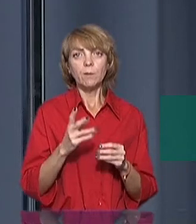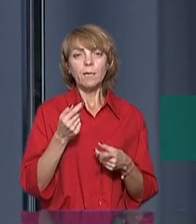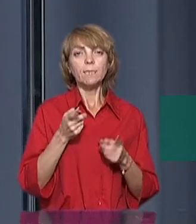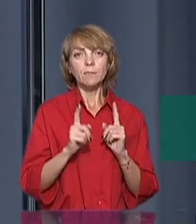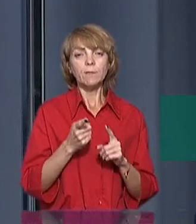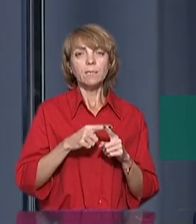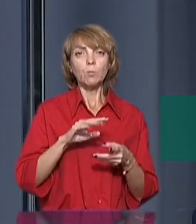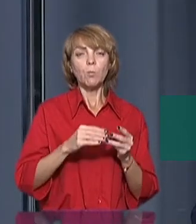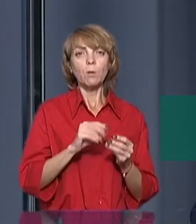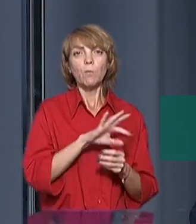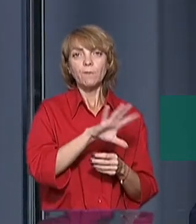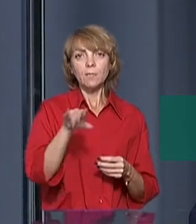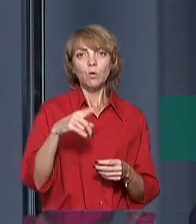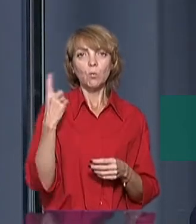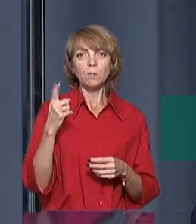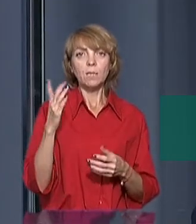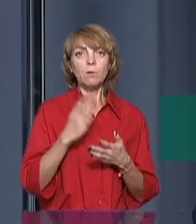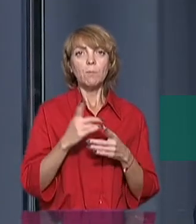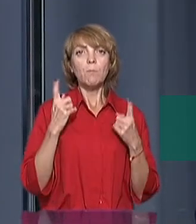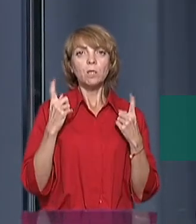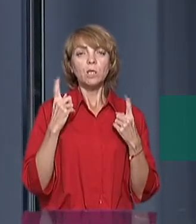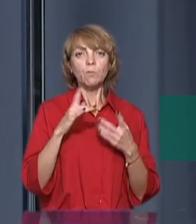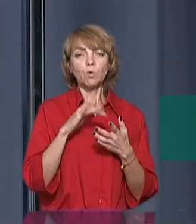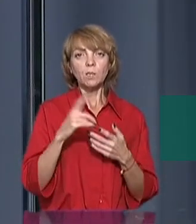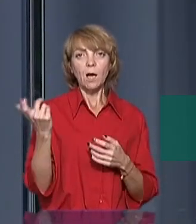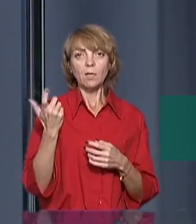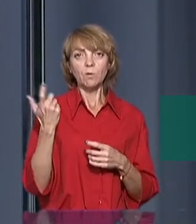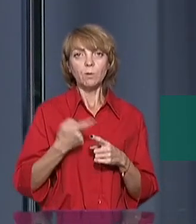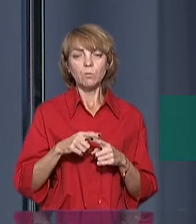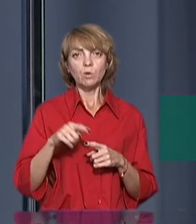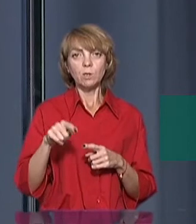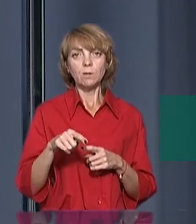дійсвіттєльно. Просто вона імеє масштабність в місті Харків, тому що це